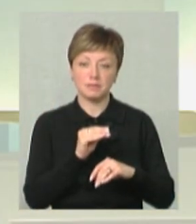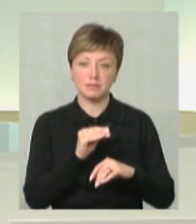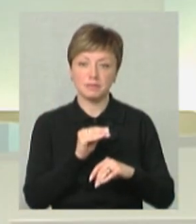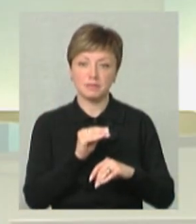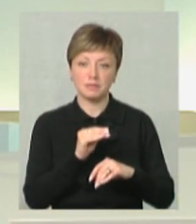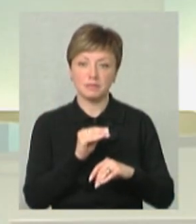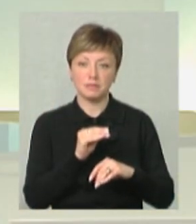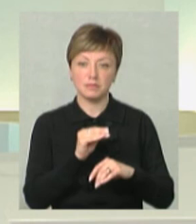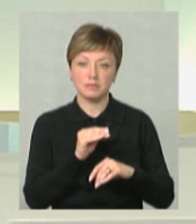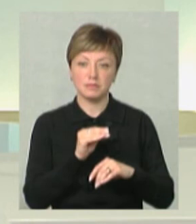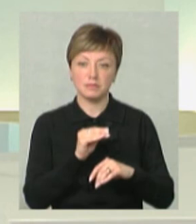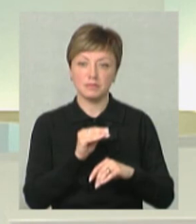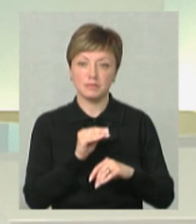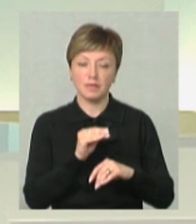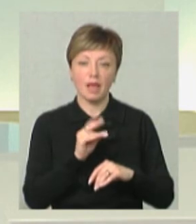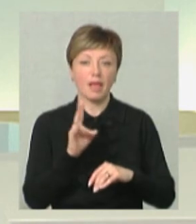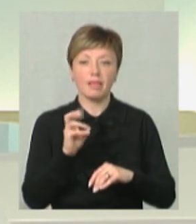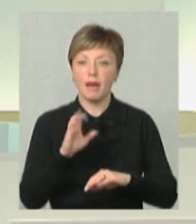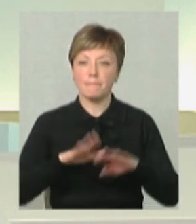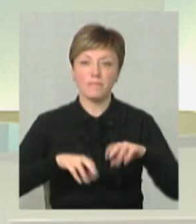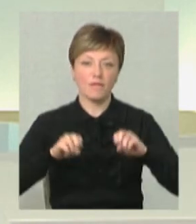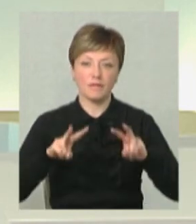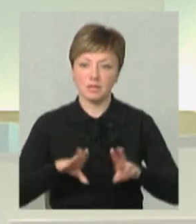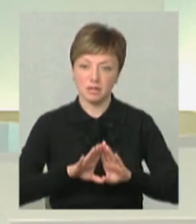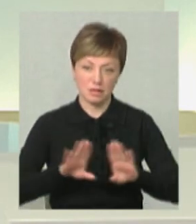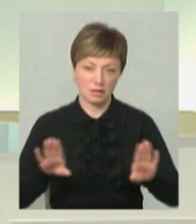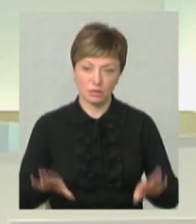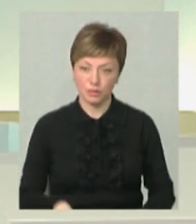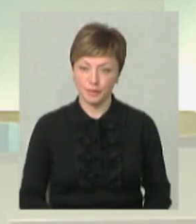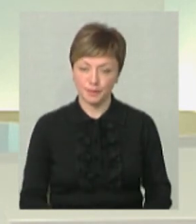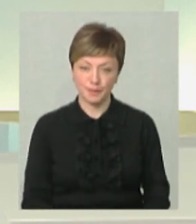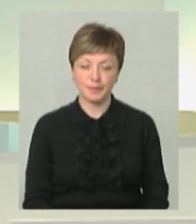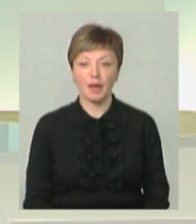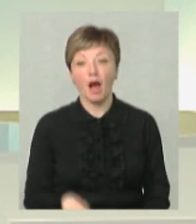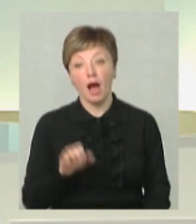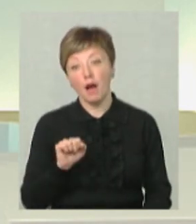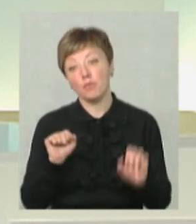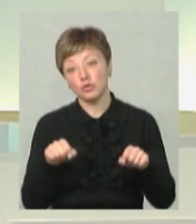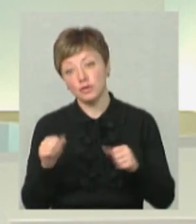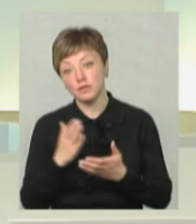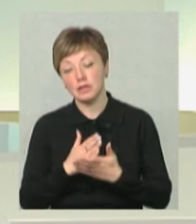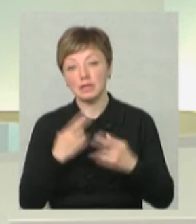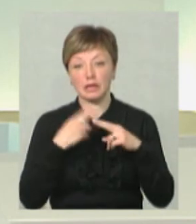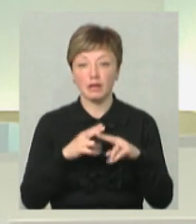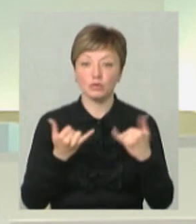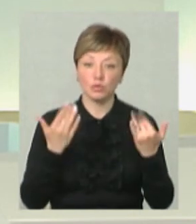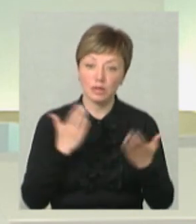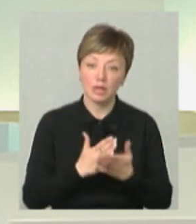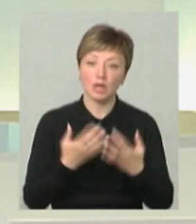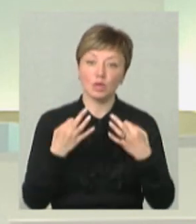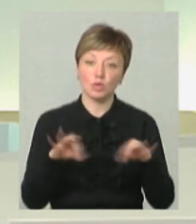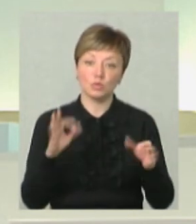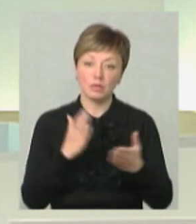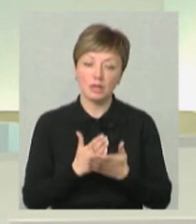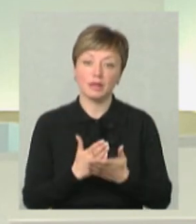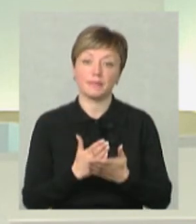непрофесійним. А можливості є, техніка сьогодні є, доступ є,